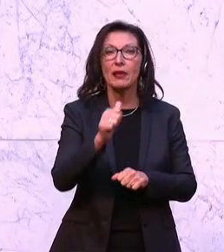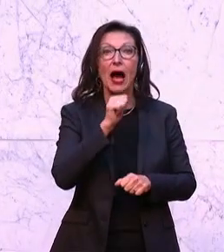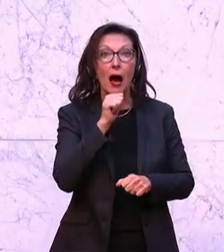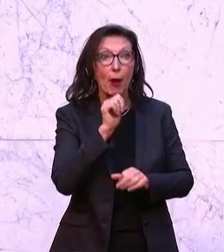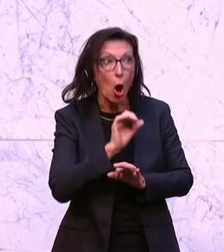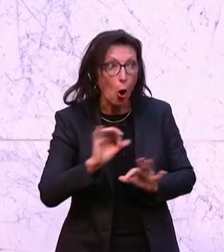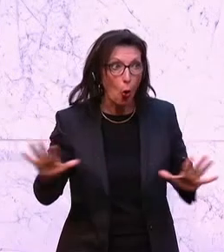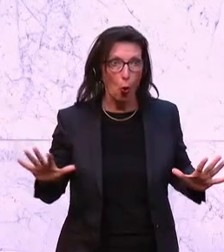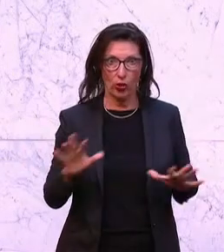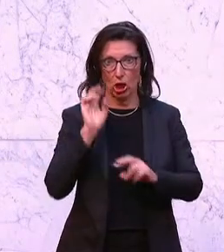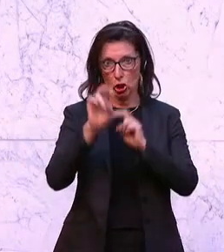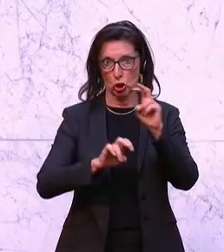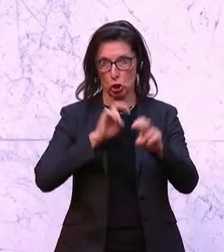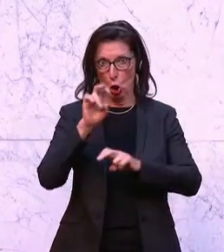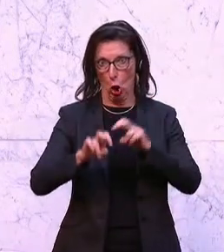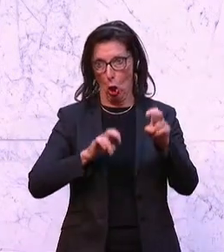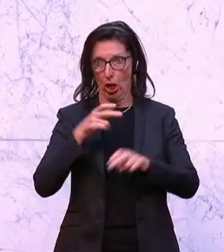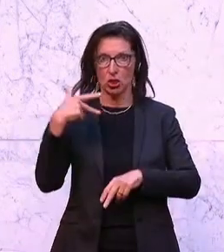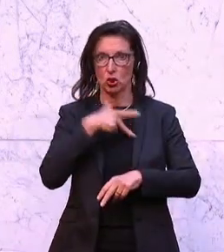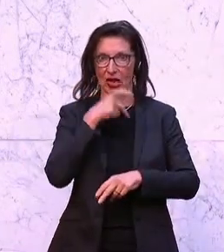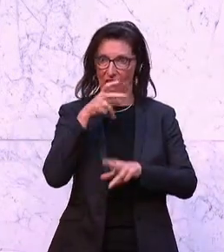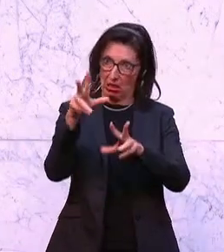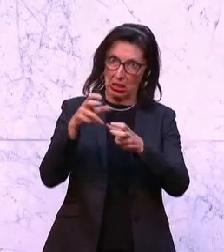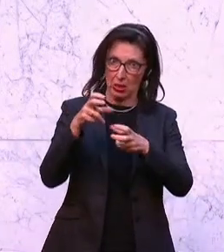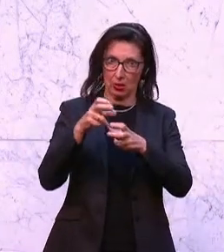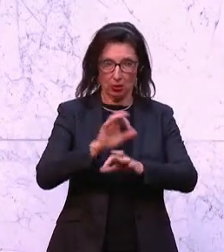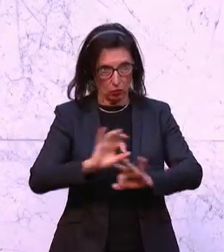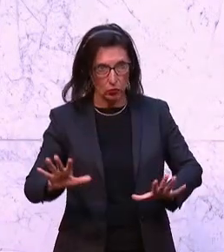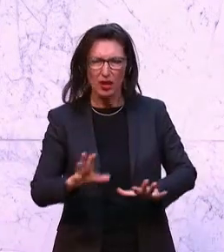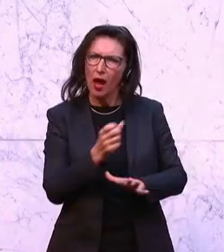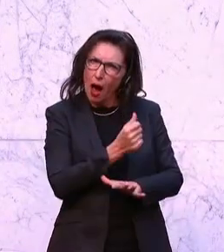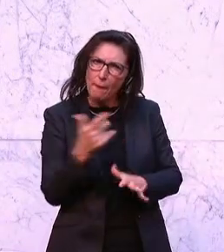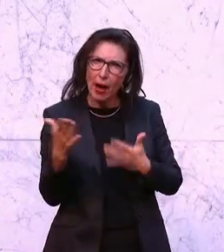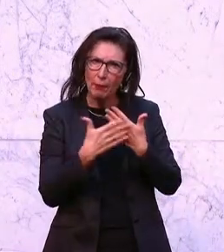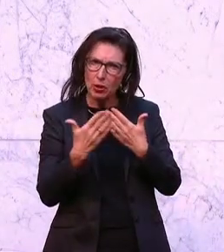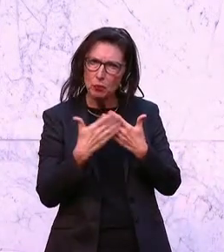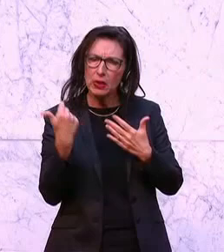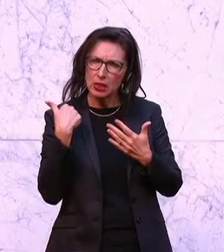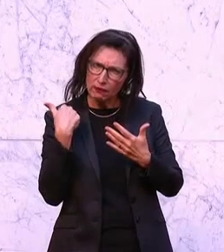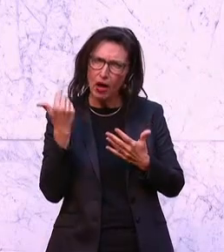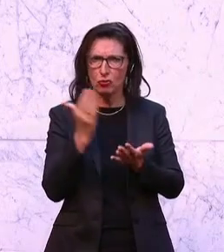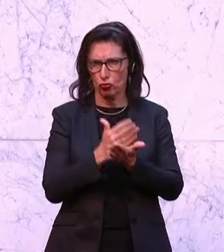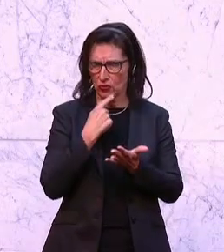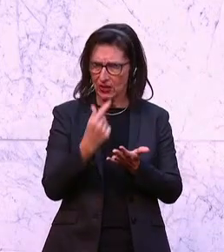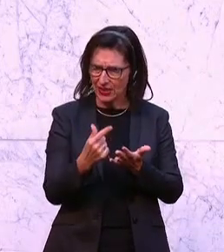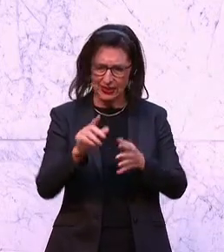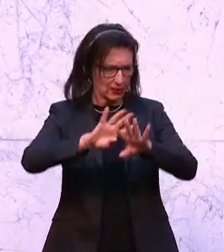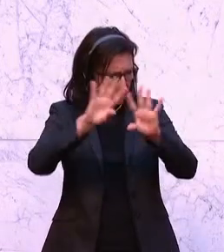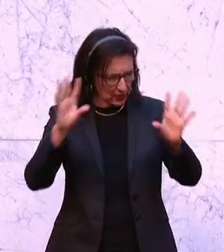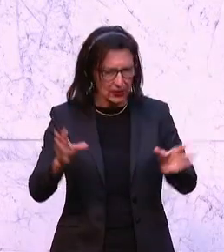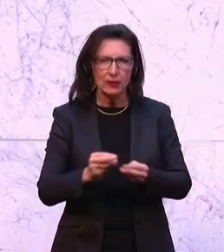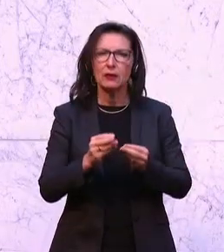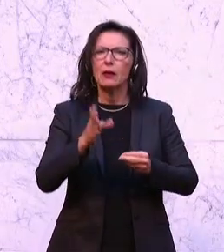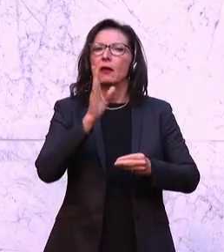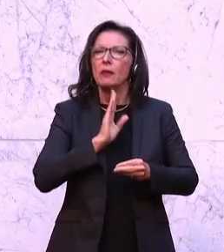steuerlich abgezockt wird. Einige Beispiele habe ich hier genannt. In Summe muss man noch einmal sagen, unsere